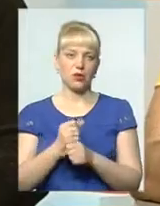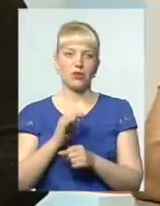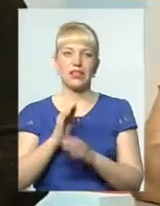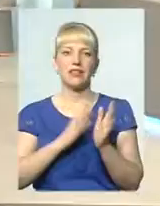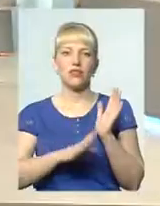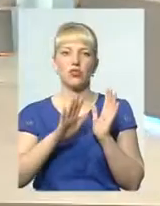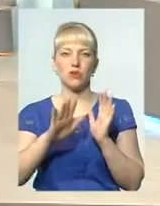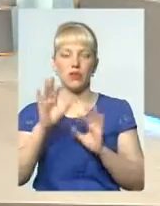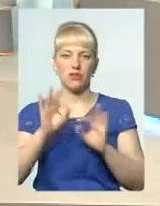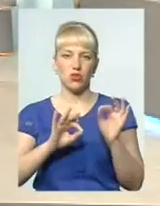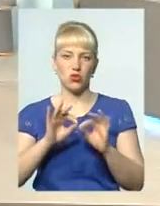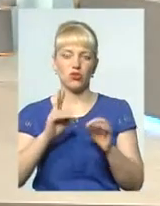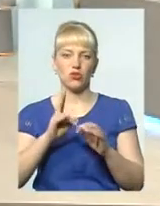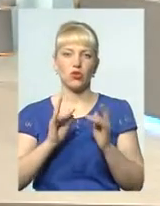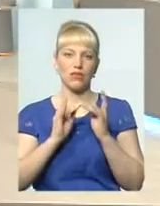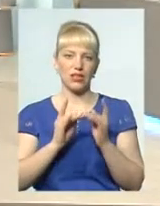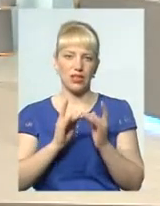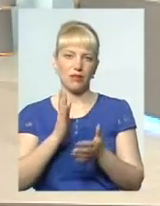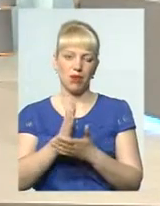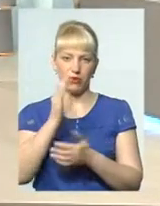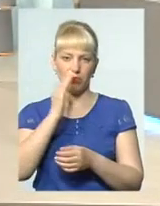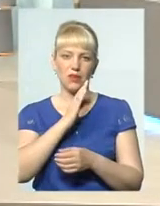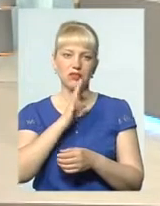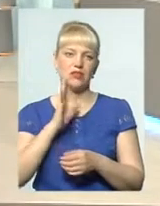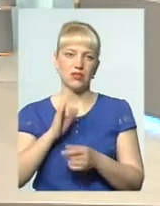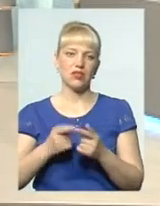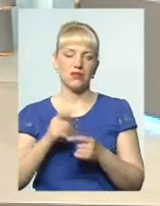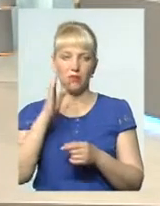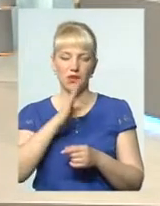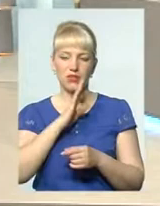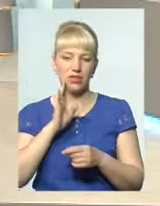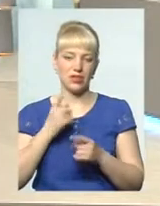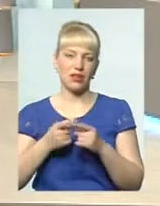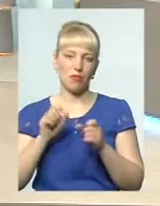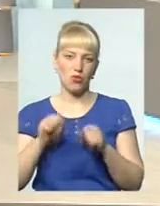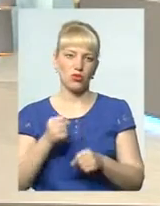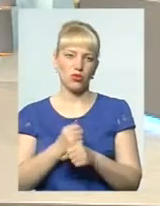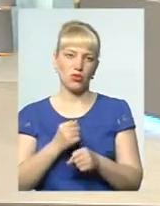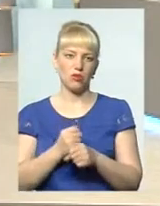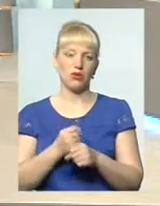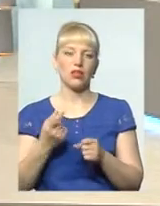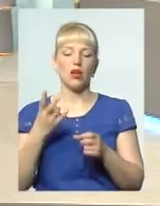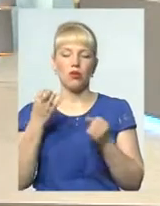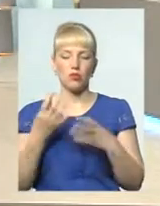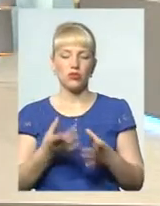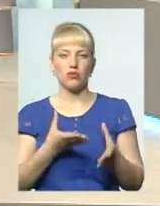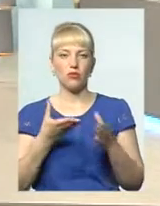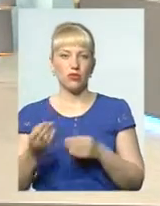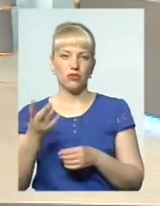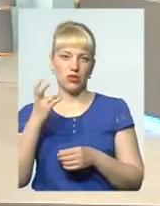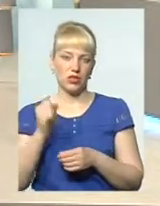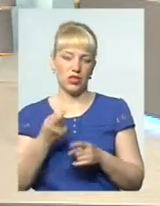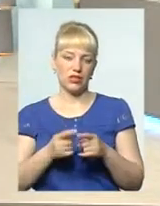інтернаті, мають батьків. Це батьки можуть це зробити, просто плинути на цих батьків і мати